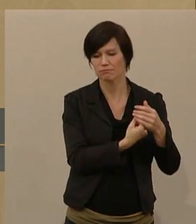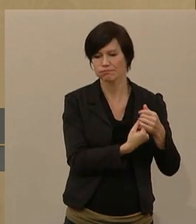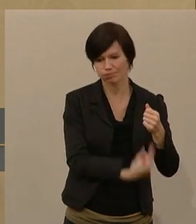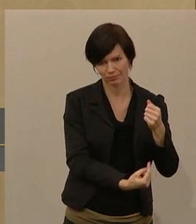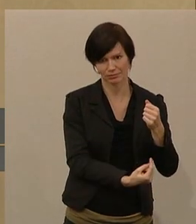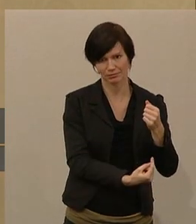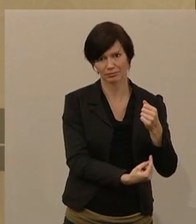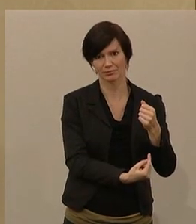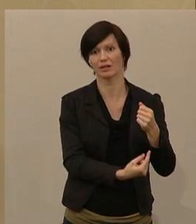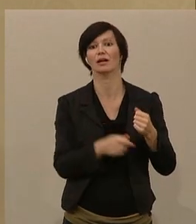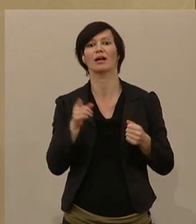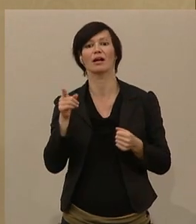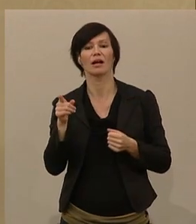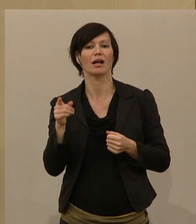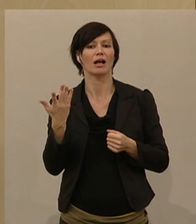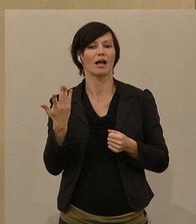Realeinkommens verloren.